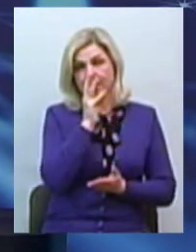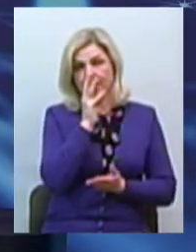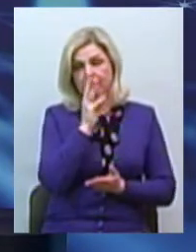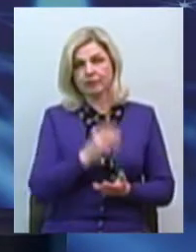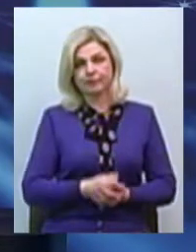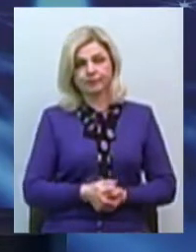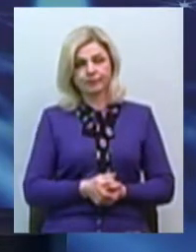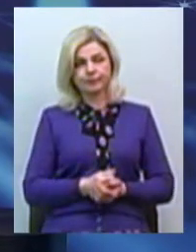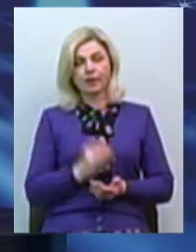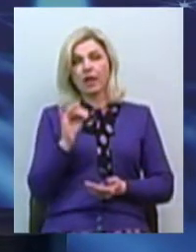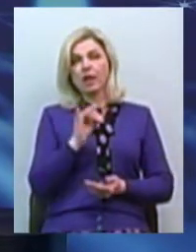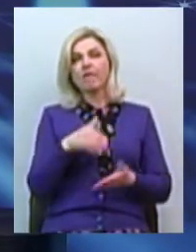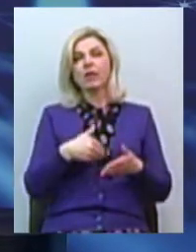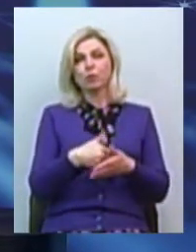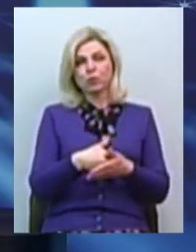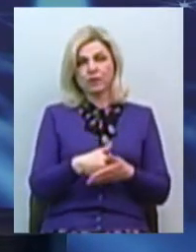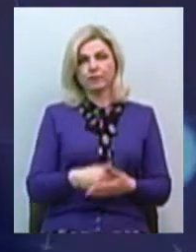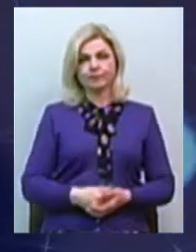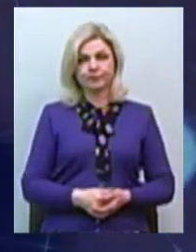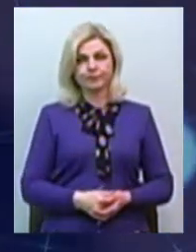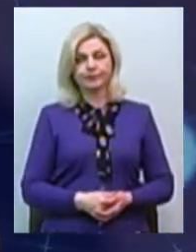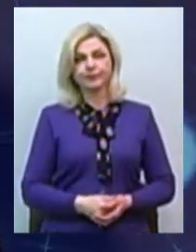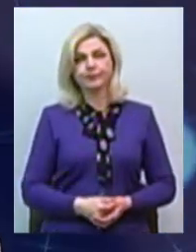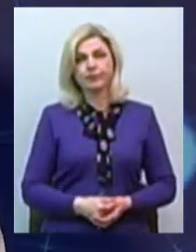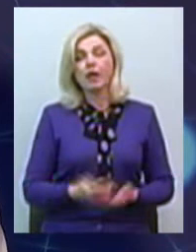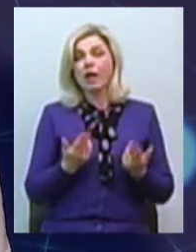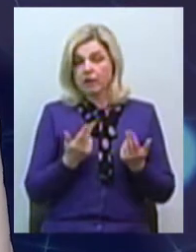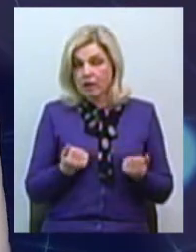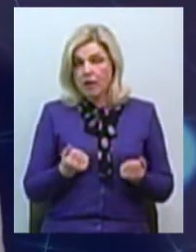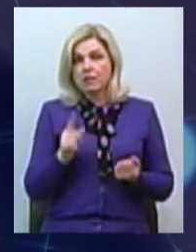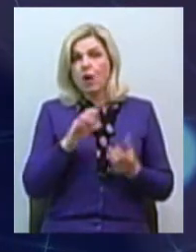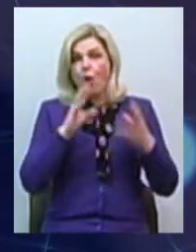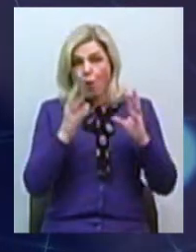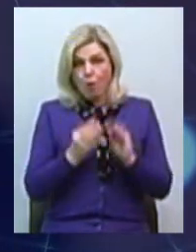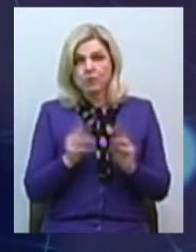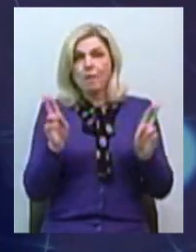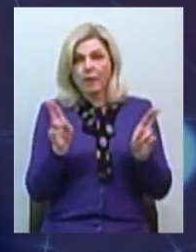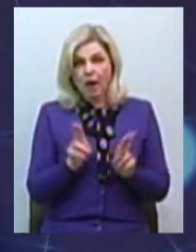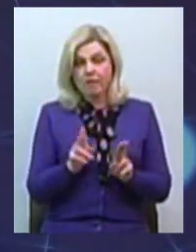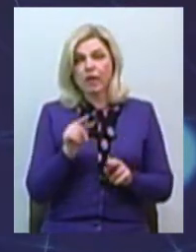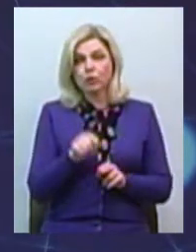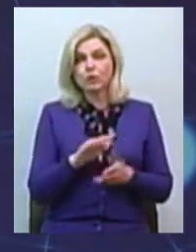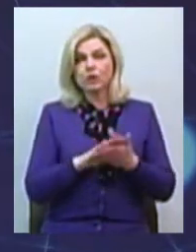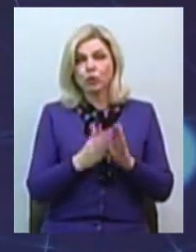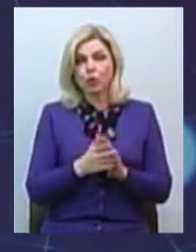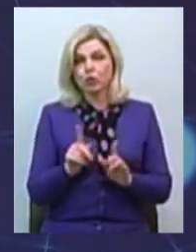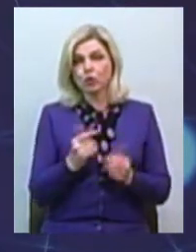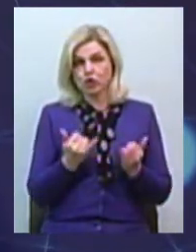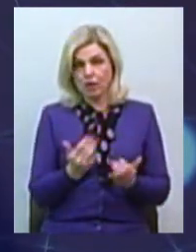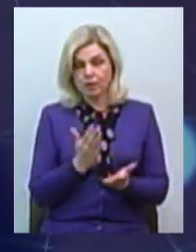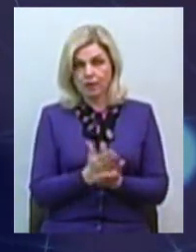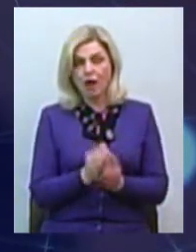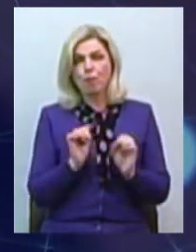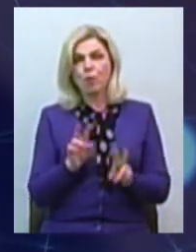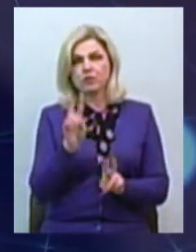і відпустки теж? Так, я хочу сказати, що дійсно за загальним правилом ту ситуацію, яка склалася наразі, ми можемо